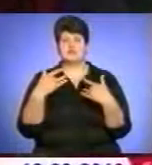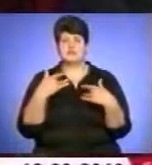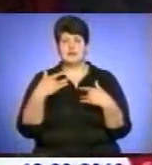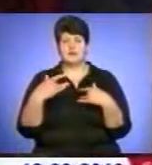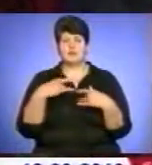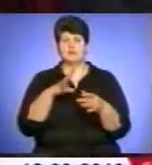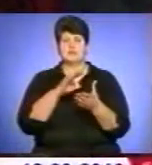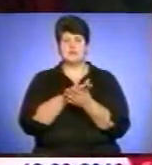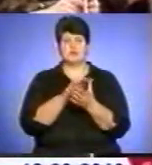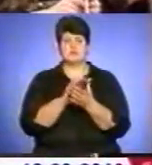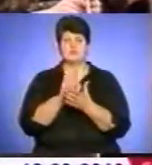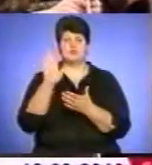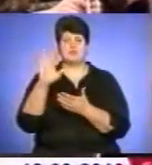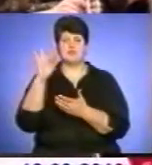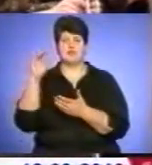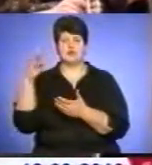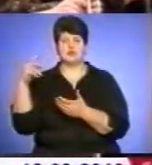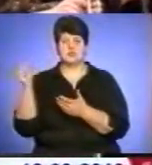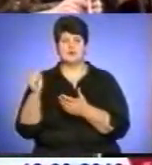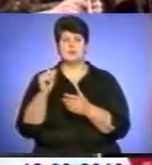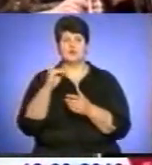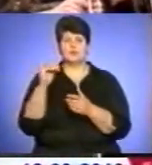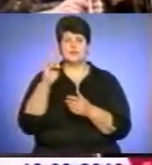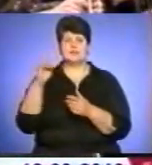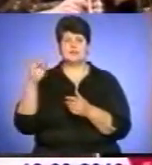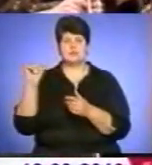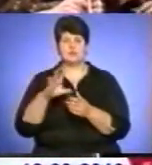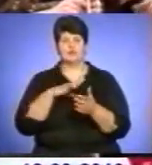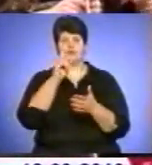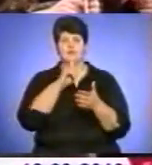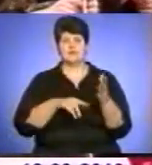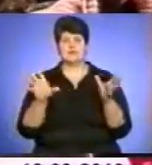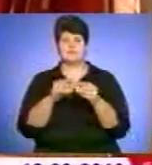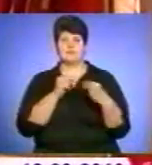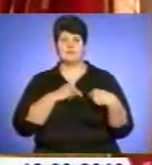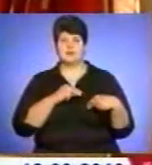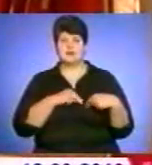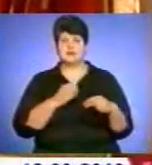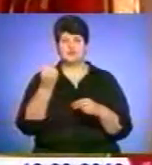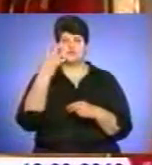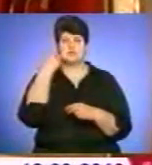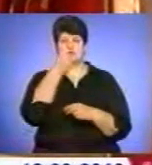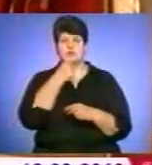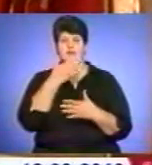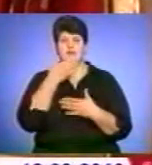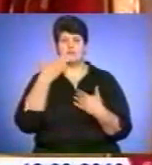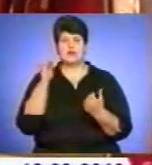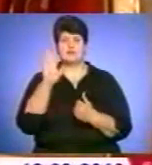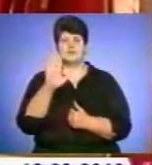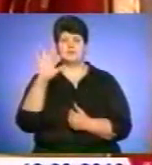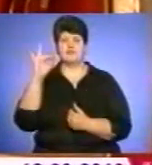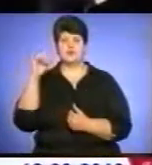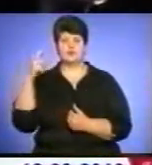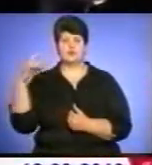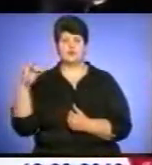Володимиром Вихрущем та композитором Юрієм Кіцилою перевтілилося у довіру і співпрацю. 14 років немає Володимира Вихруща.